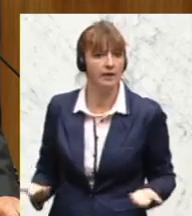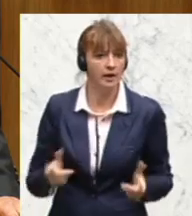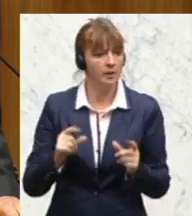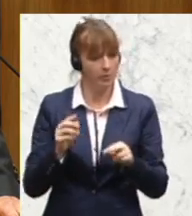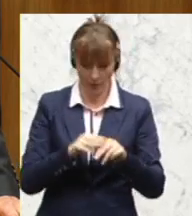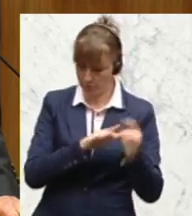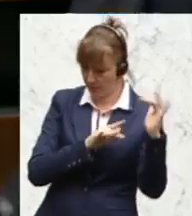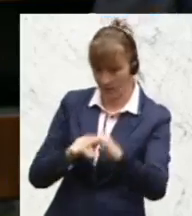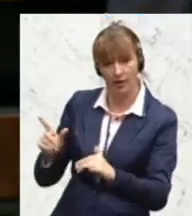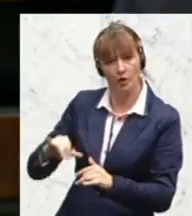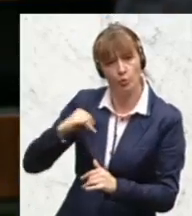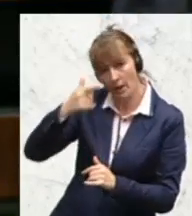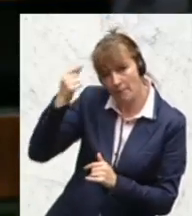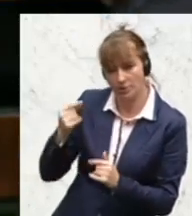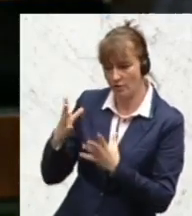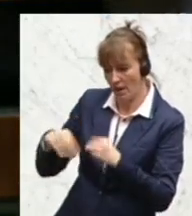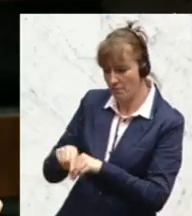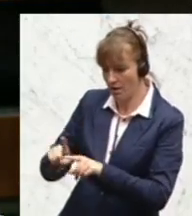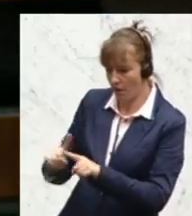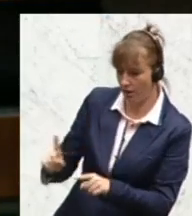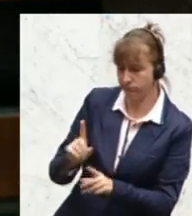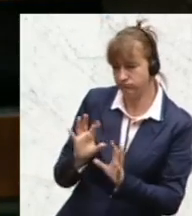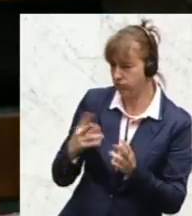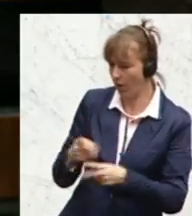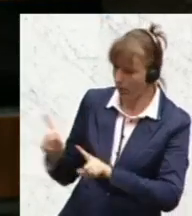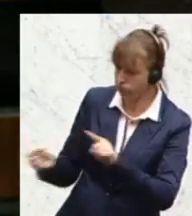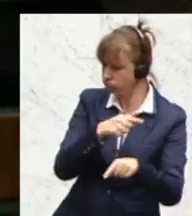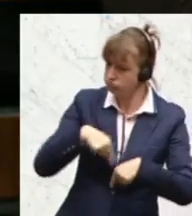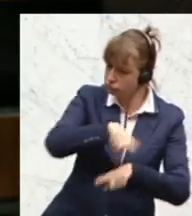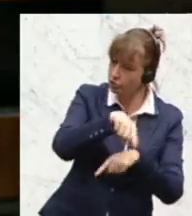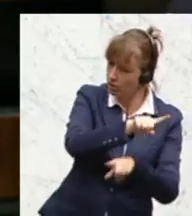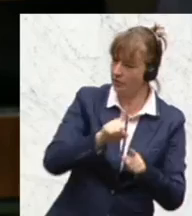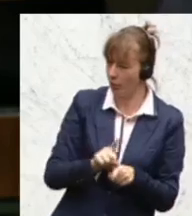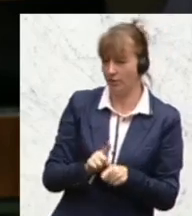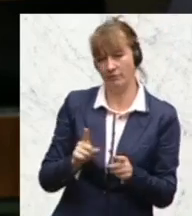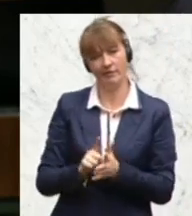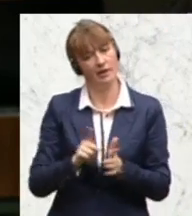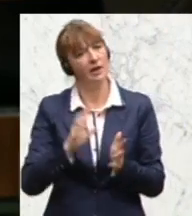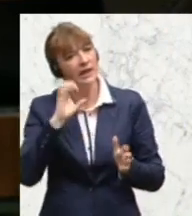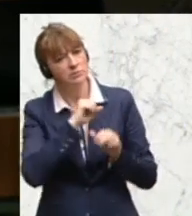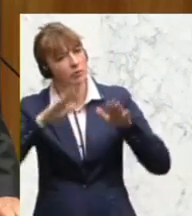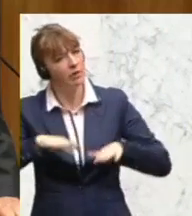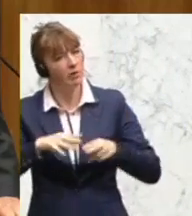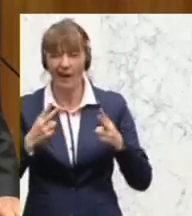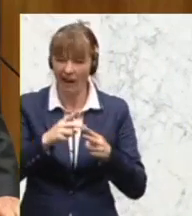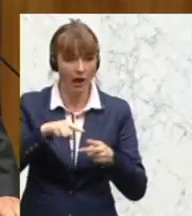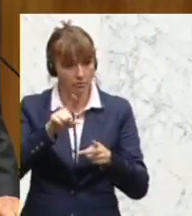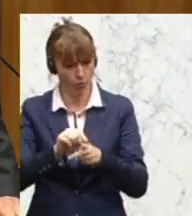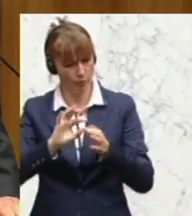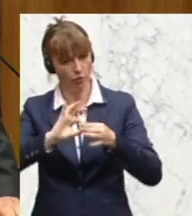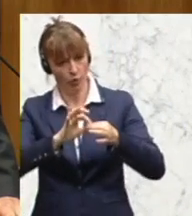junge Menschen und ihre Familie ins Verderben schicken. Und egal, ob das Rechtsextremismus oder islamistischer Fundamentalismus ist, diese